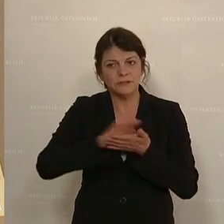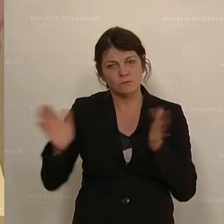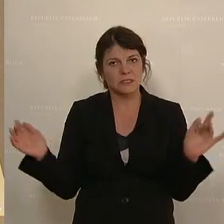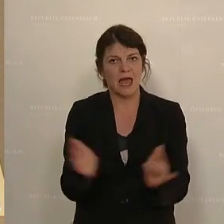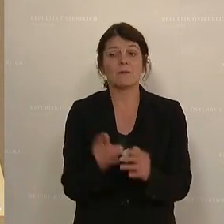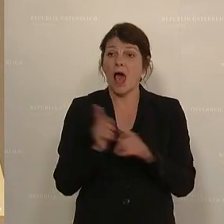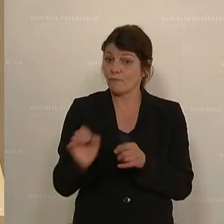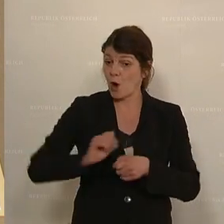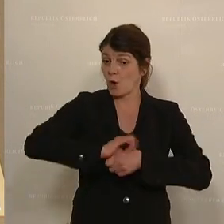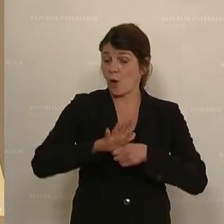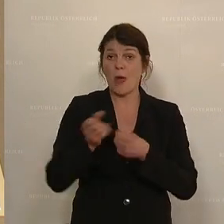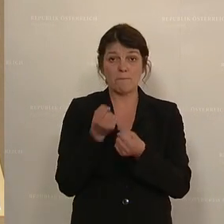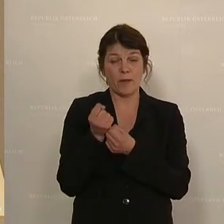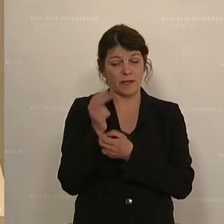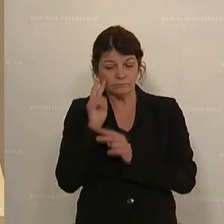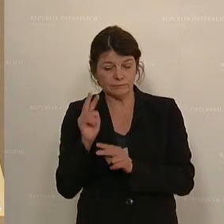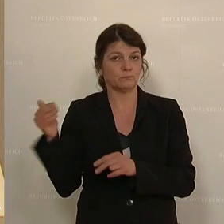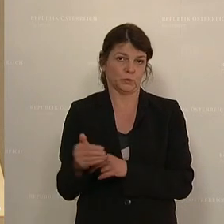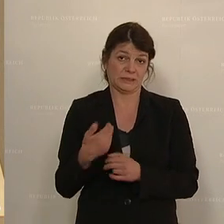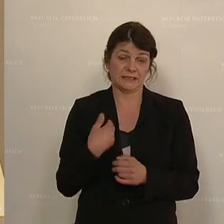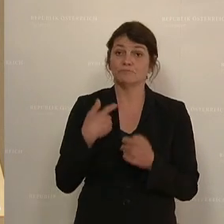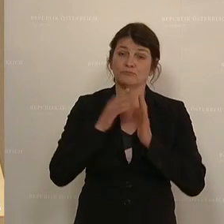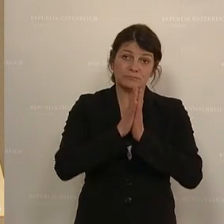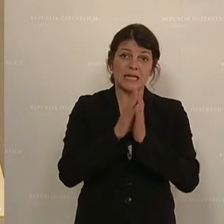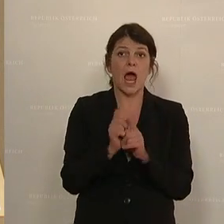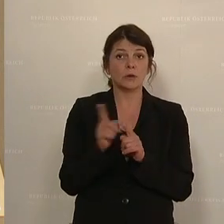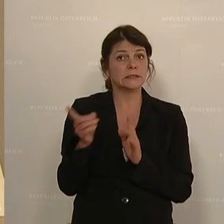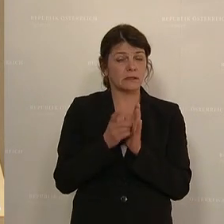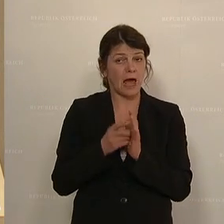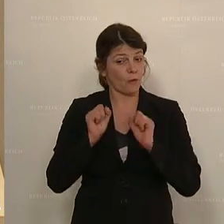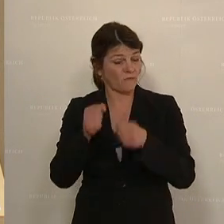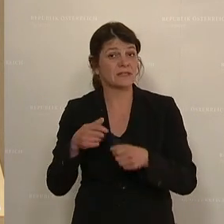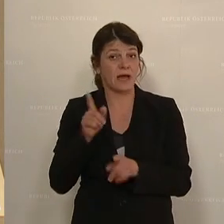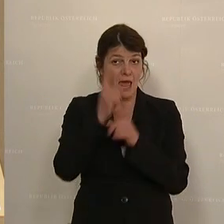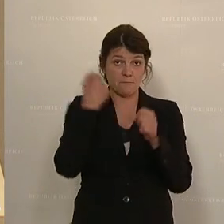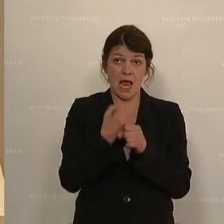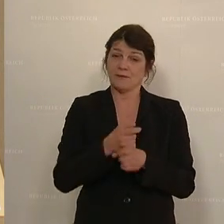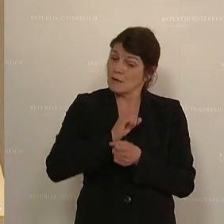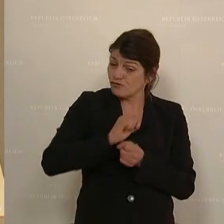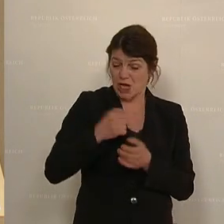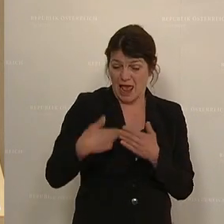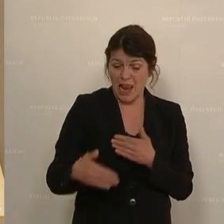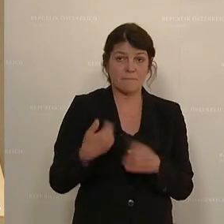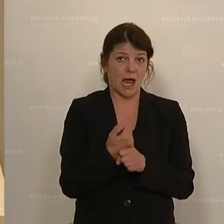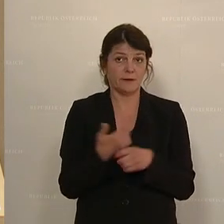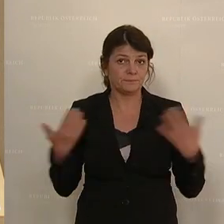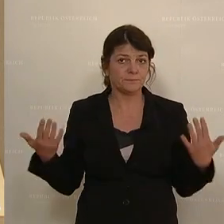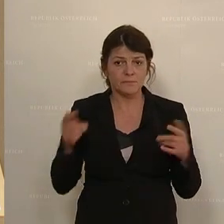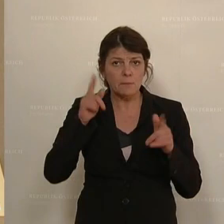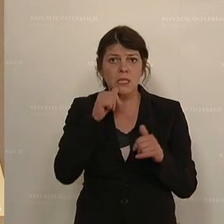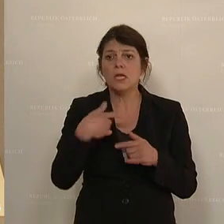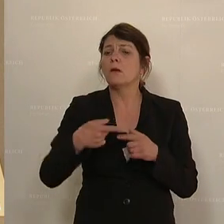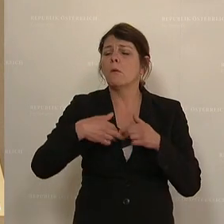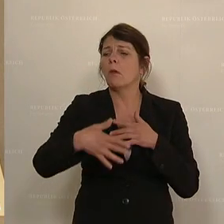bei der Corona-Politik befolgen. Ich würde es ja suchen, auch diese Datenoffensive durchzuführen und schnellst durchzuführen, damit wir auch da keine